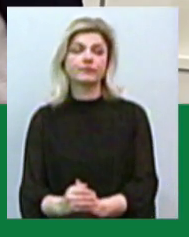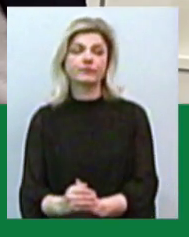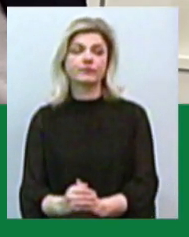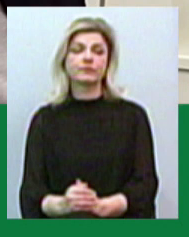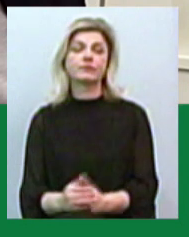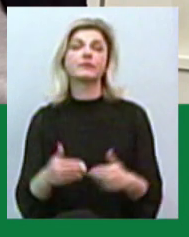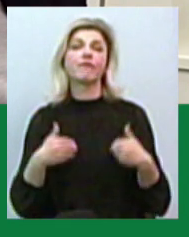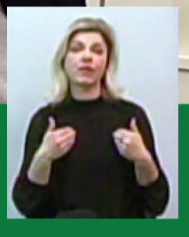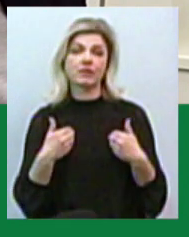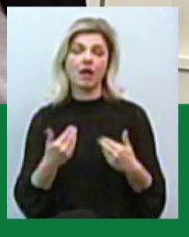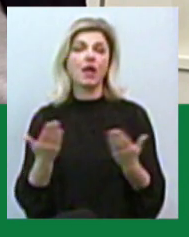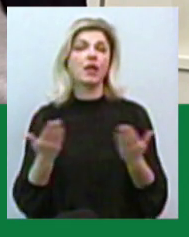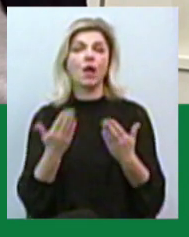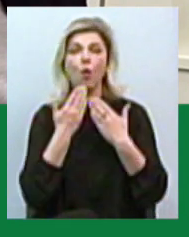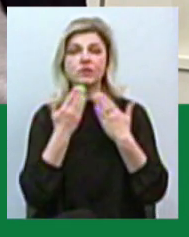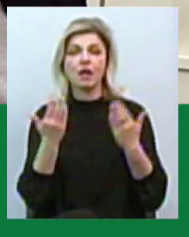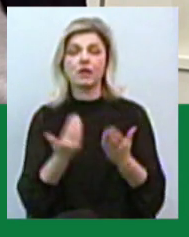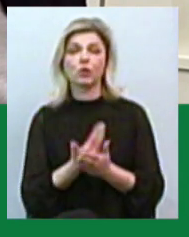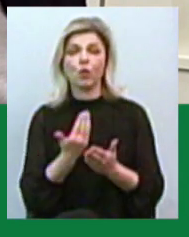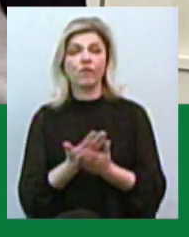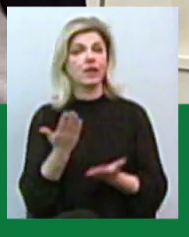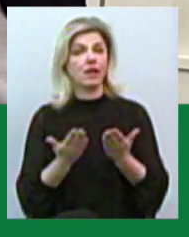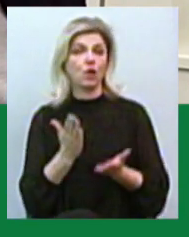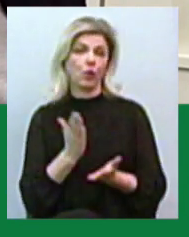Вітаю. Які останні новини, якщо вони є?